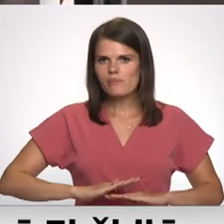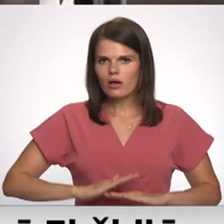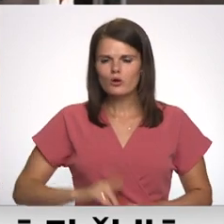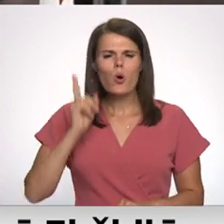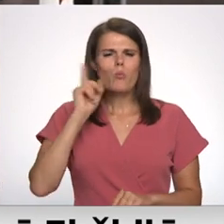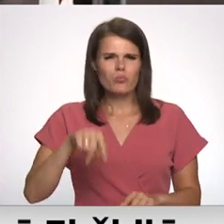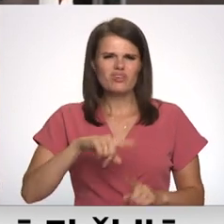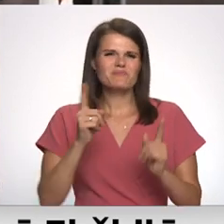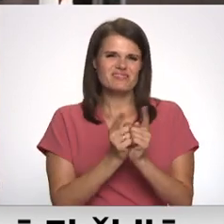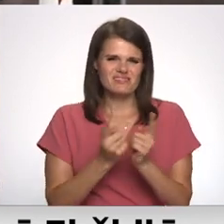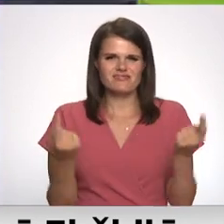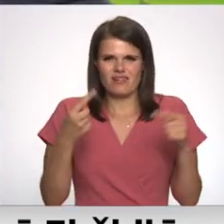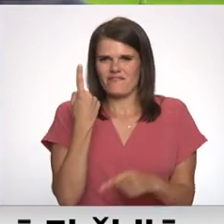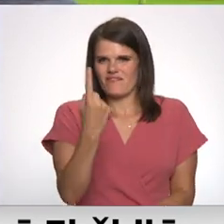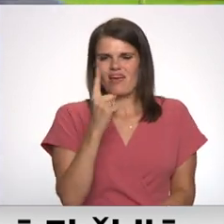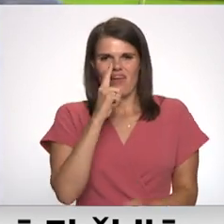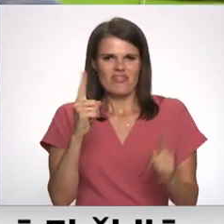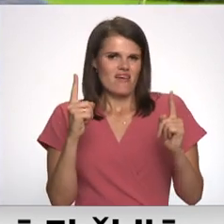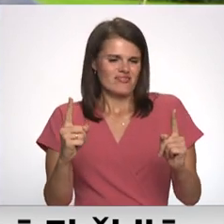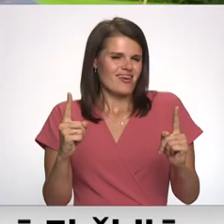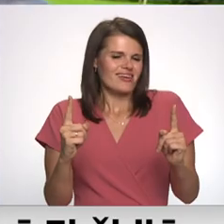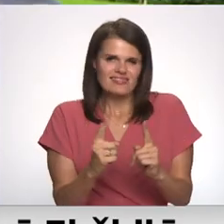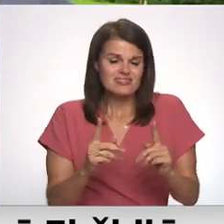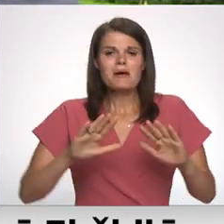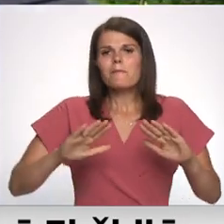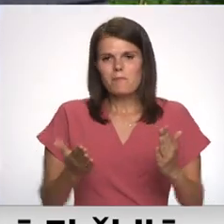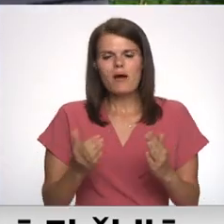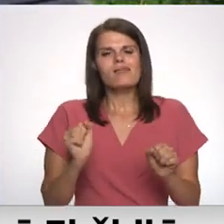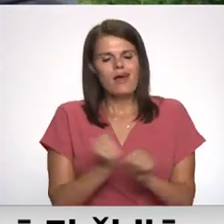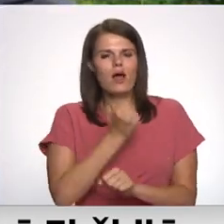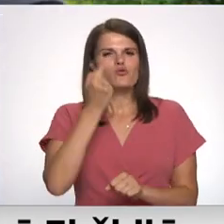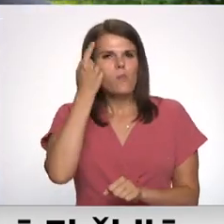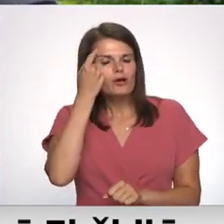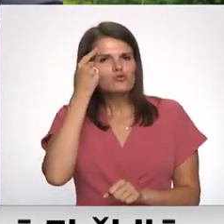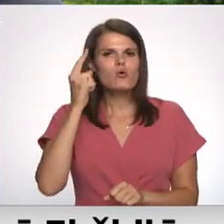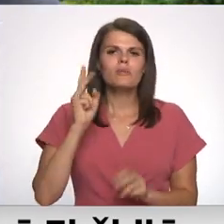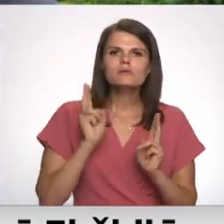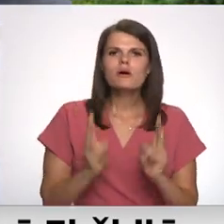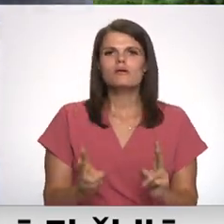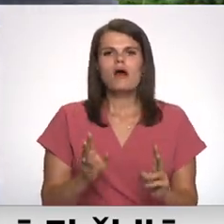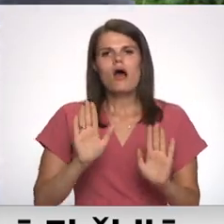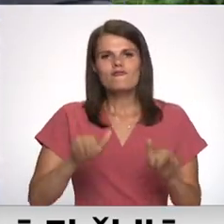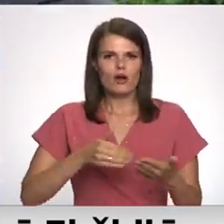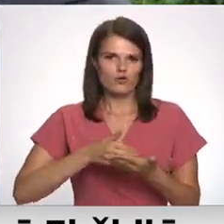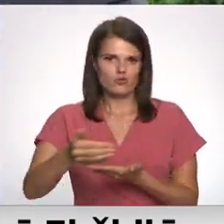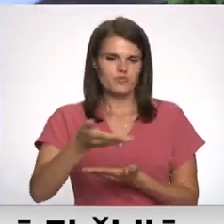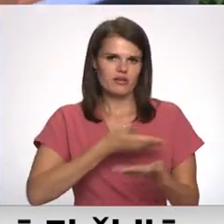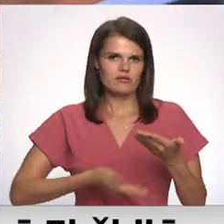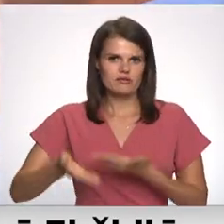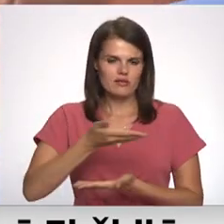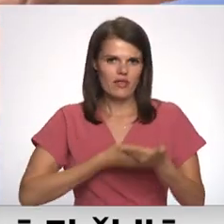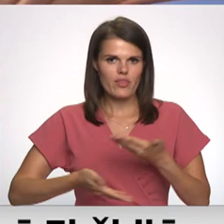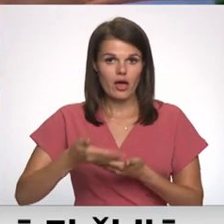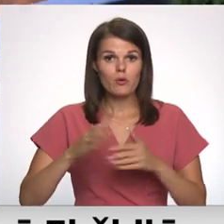ka īs laiks šī nedēļa, bet gan jau mēs atkal domāsim, kā mēs varam turpināt to sadarbību.